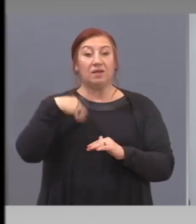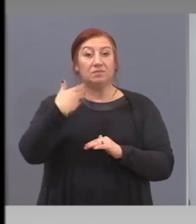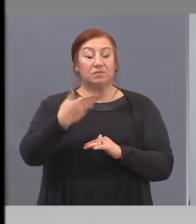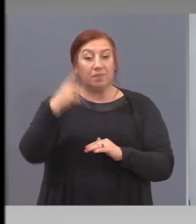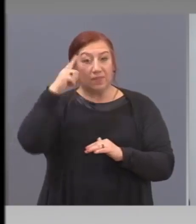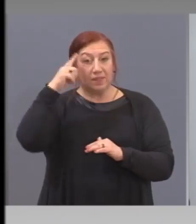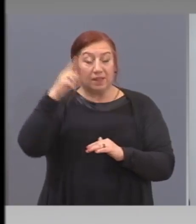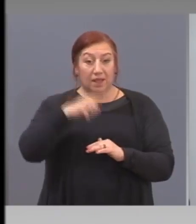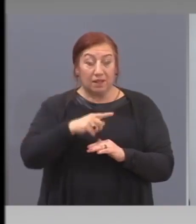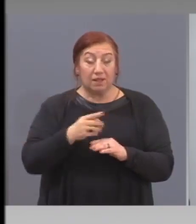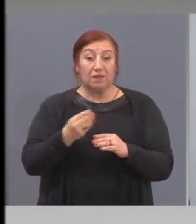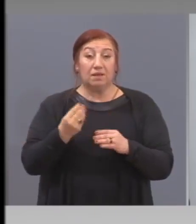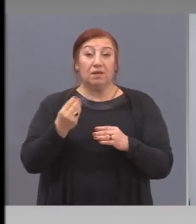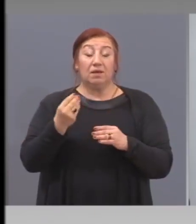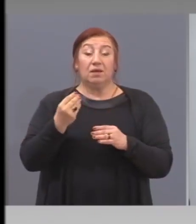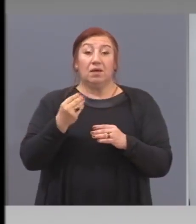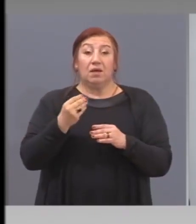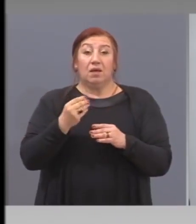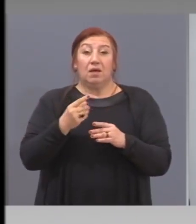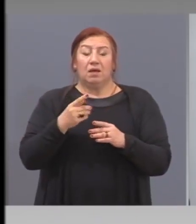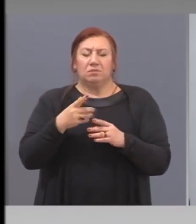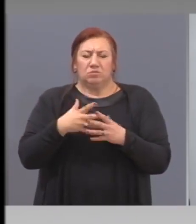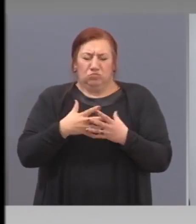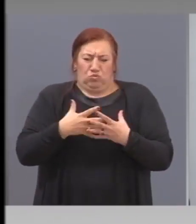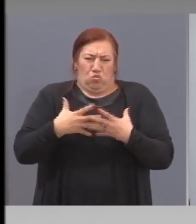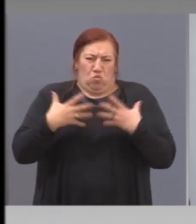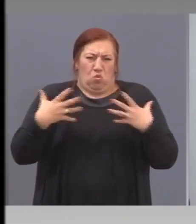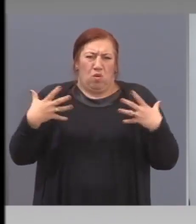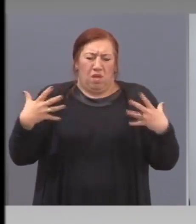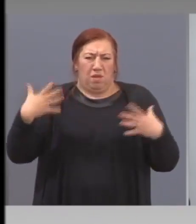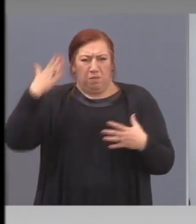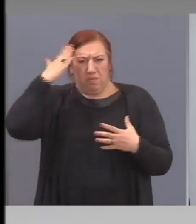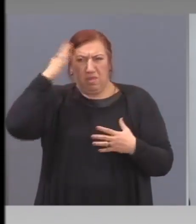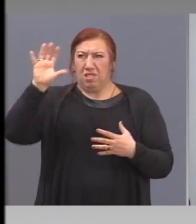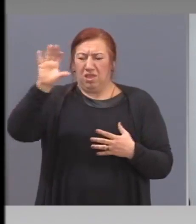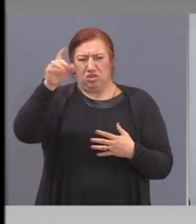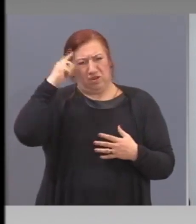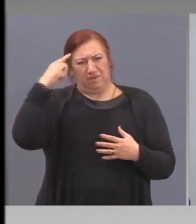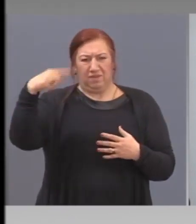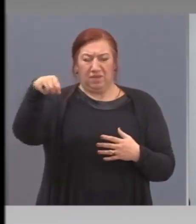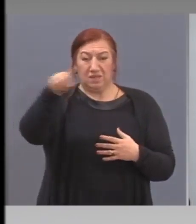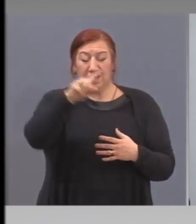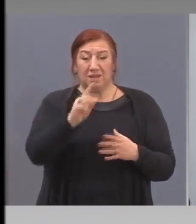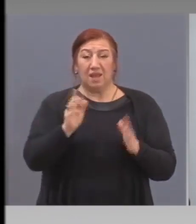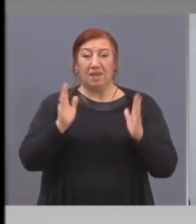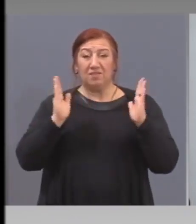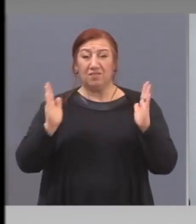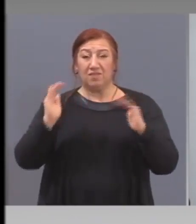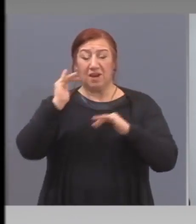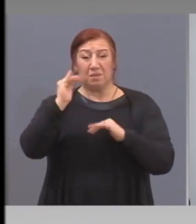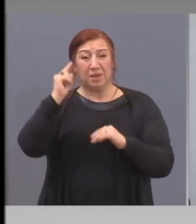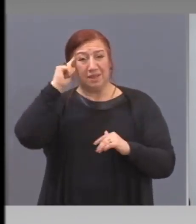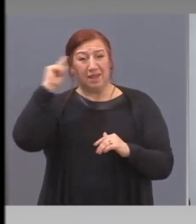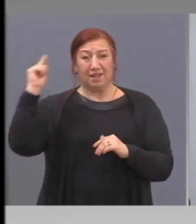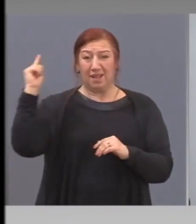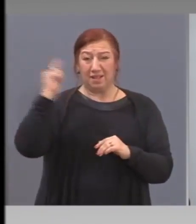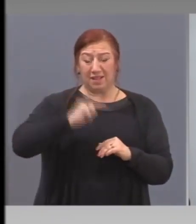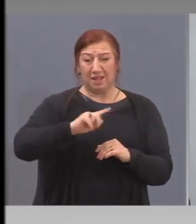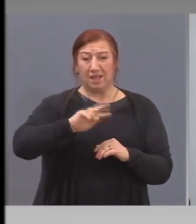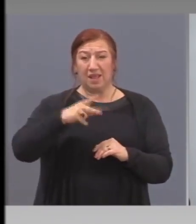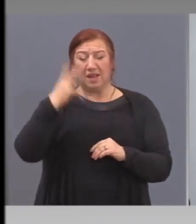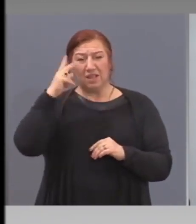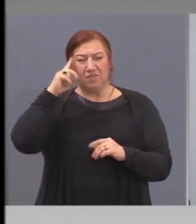включително толкова развити държави, да не им казвам имената, в рамките на ден или два сменяха изцяло